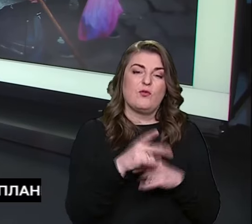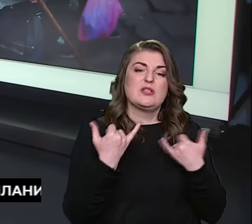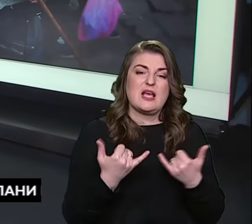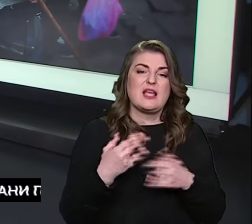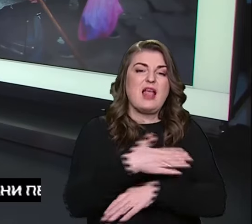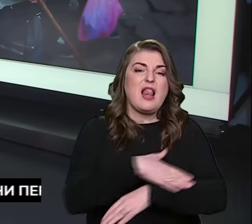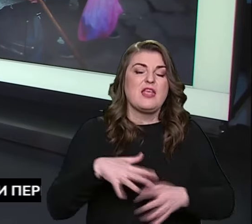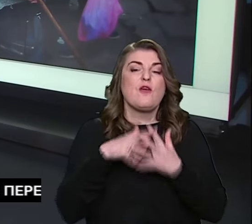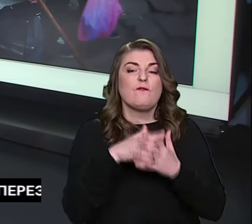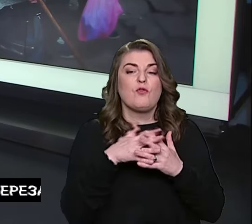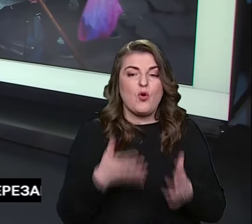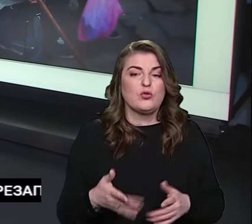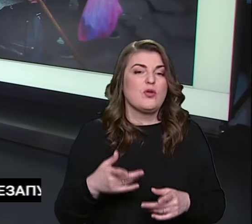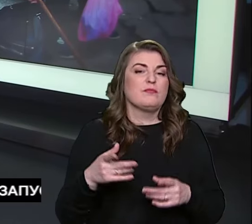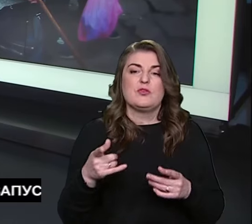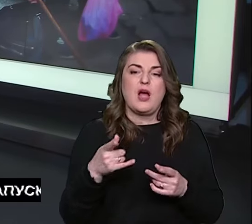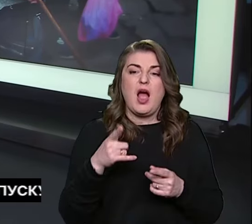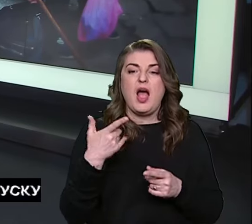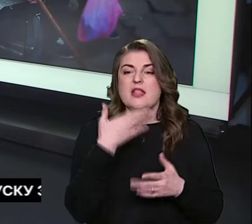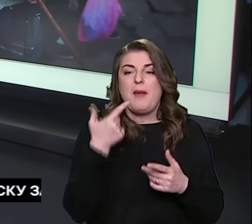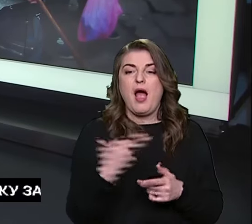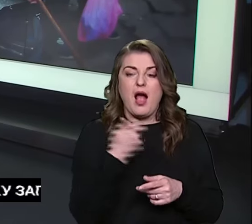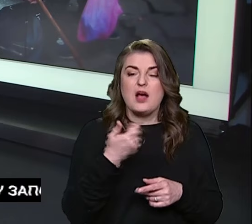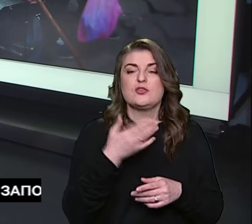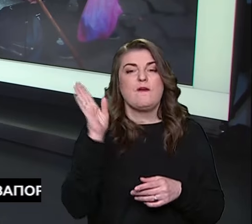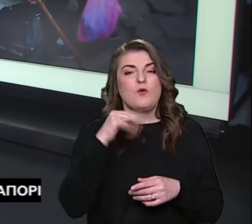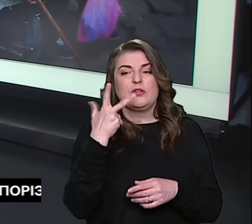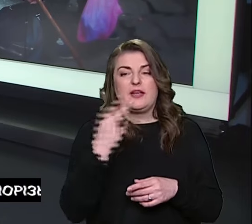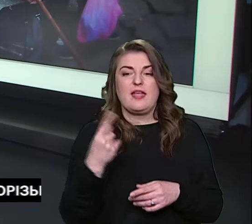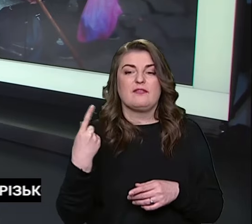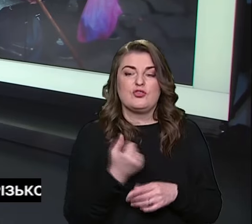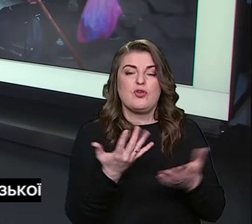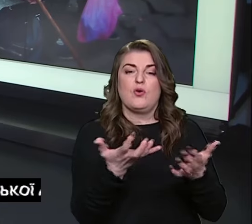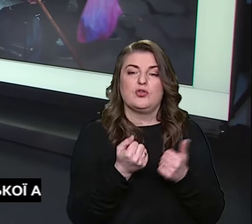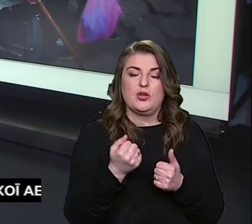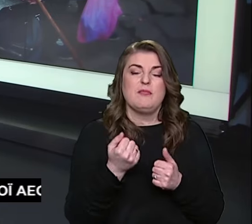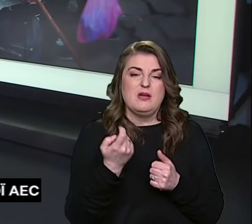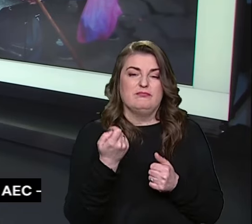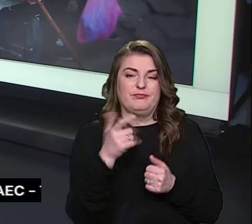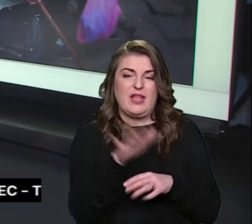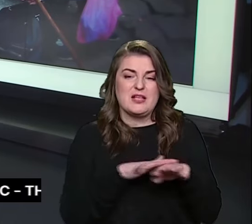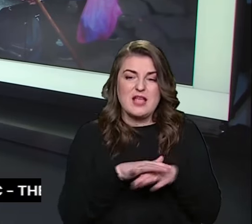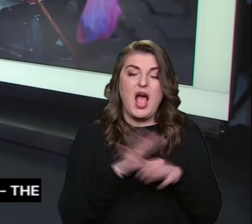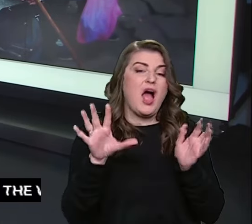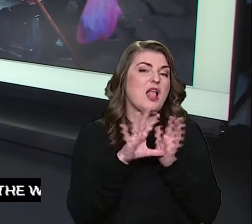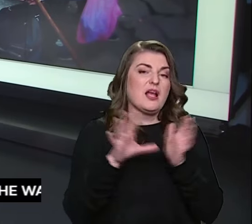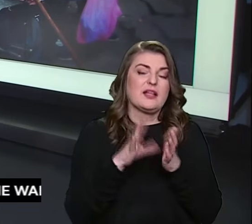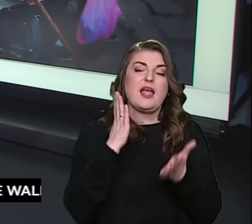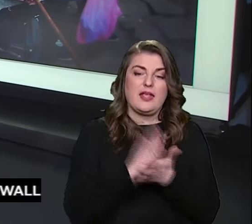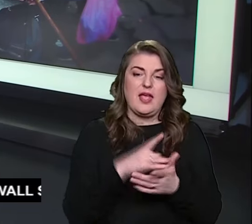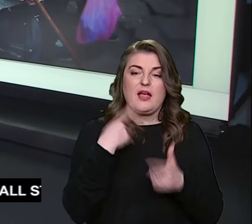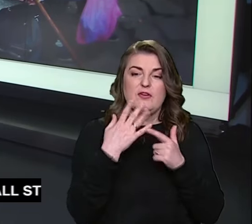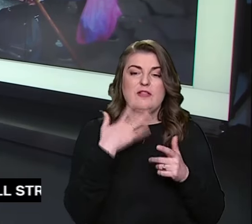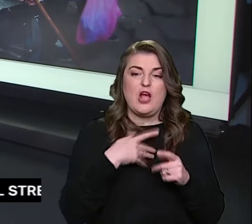зараз на лінії фронту, у містечку немає газу, воду три дні на тиждень отримує чверть населення. електроенергія є,